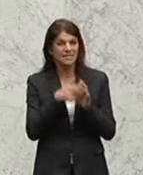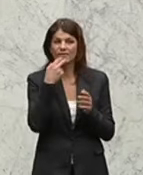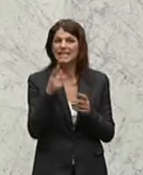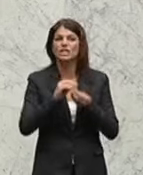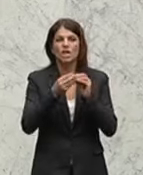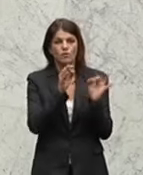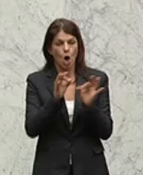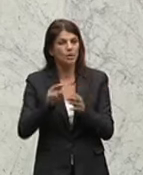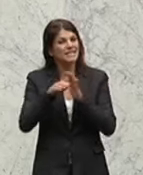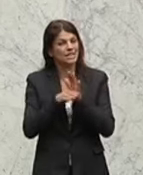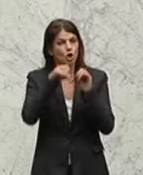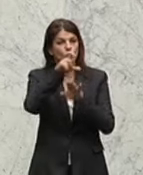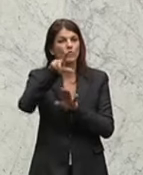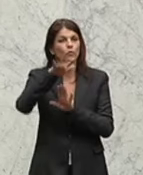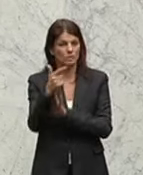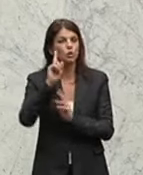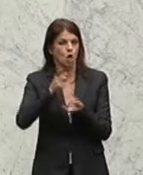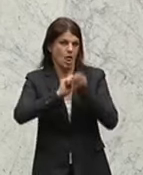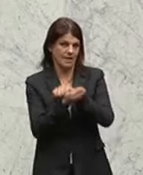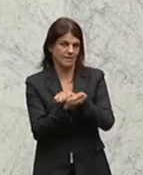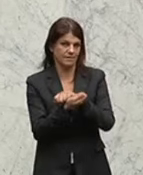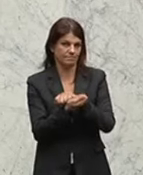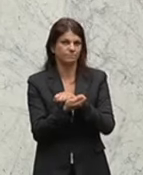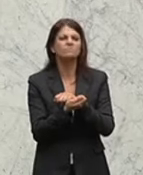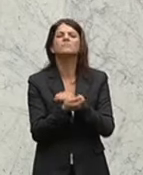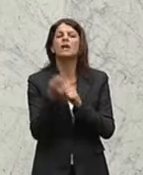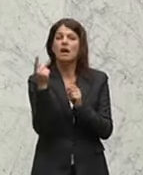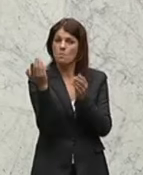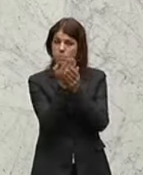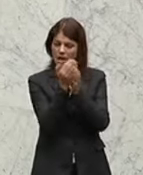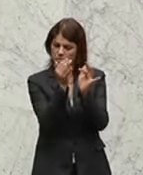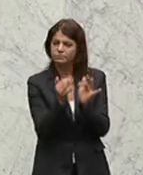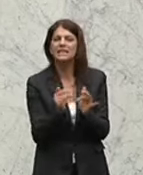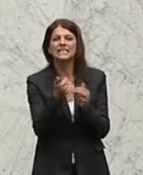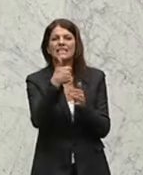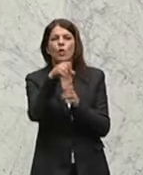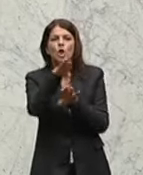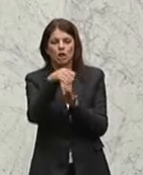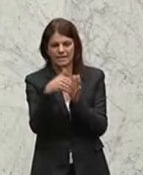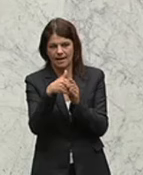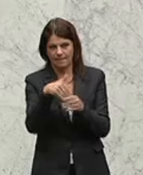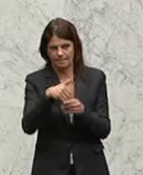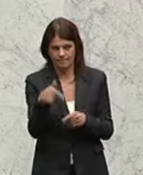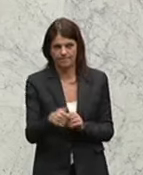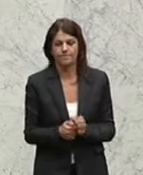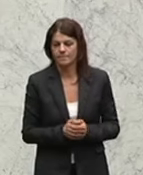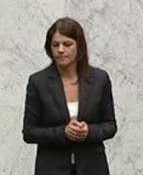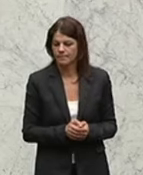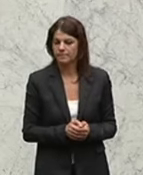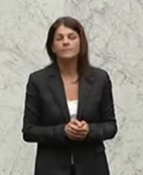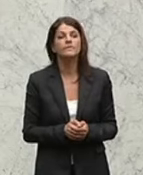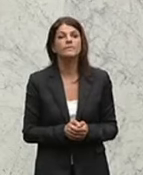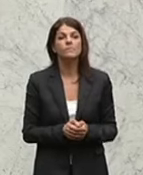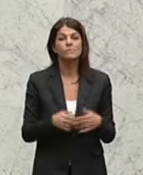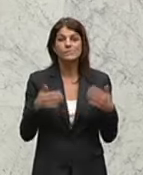betrifft etwa für weibliche Abgeordnete die Zeit unmittelbar vor oder nach der Geburt eines Kindes oder